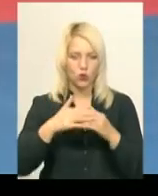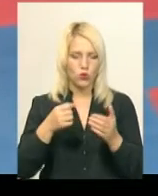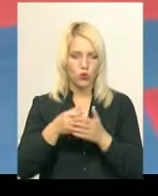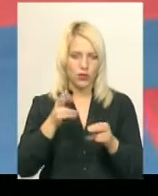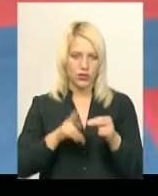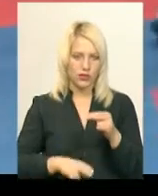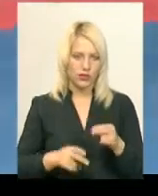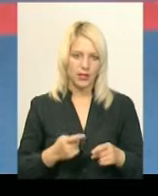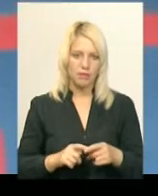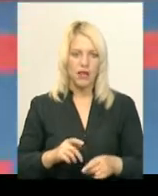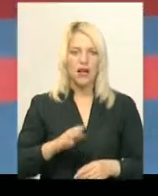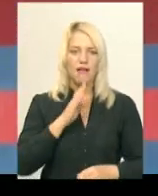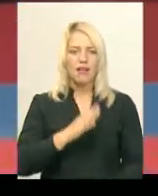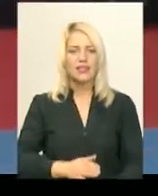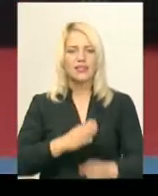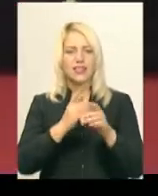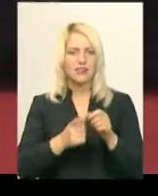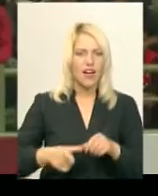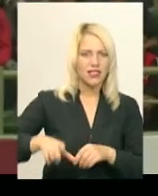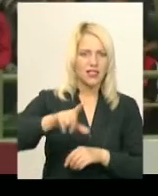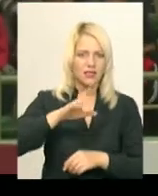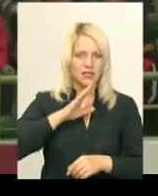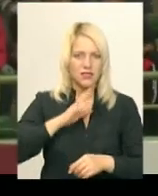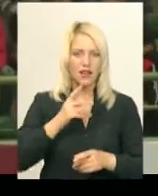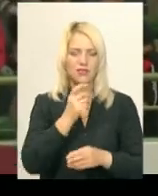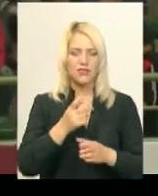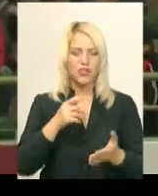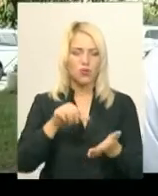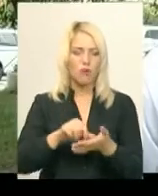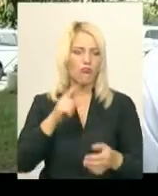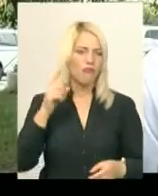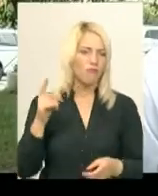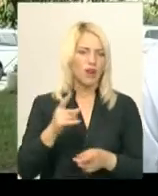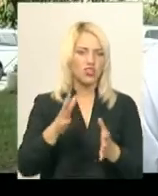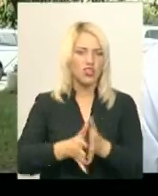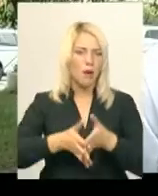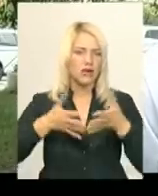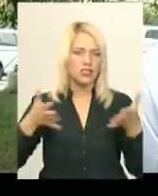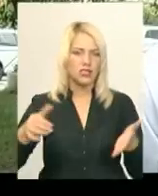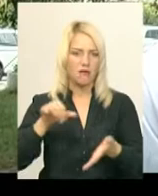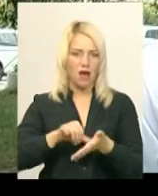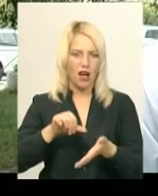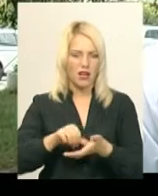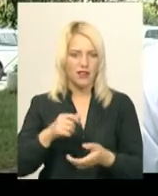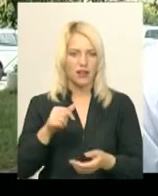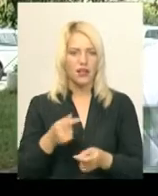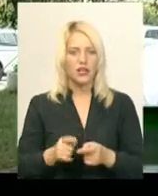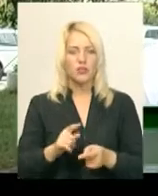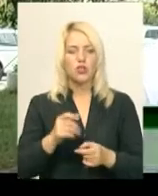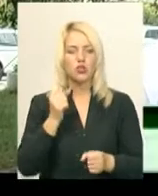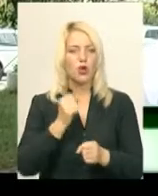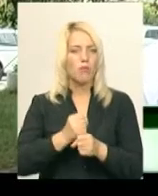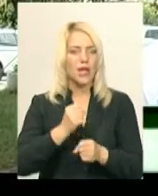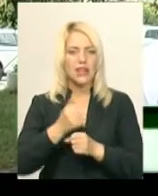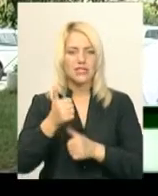Олег Маматов став срібним призером гімназіади. Школяр, каже, вперше виступав на таких масштабних змаганнях. Вони зробили змагання на вищому рівні.